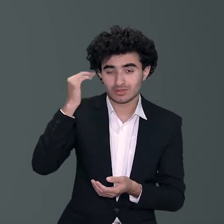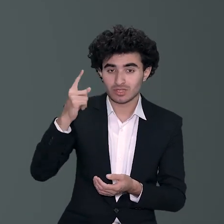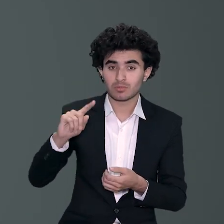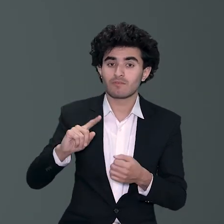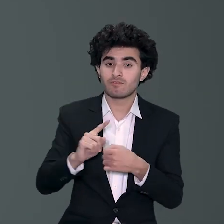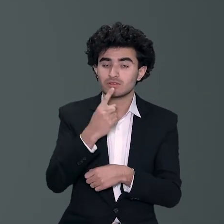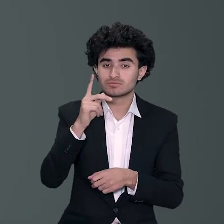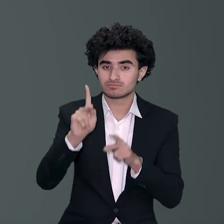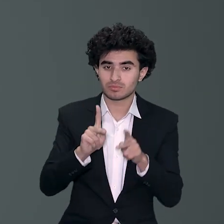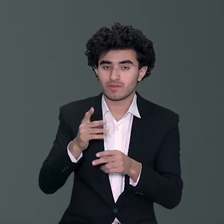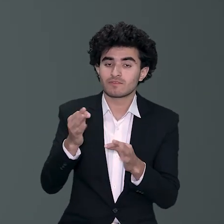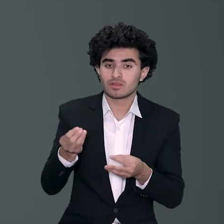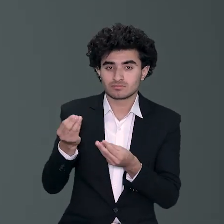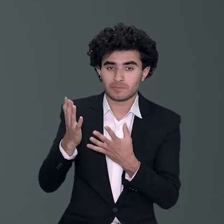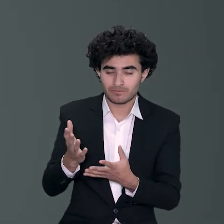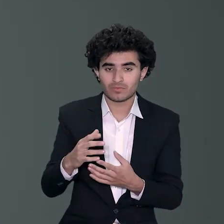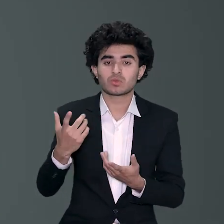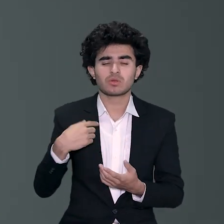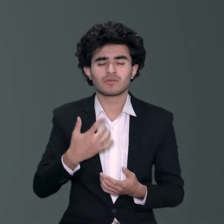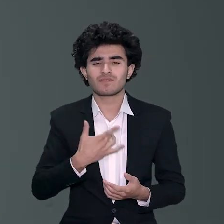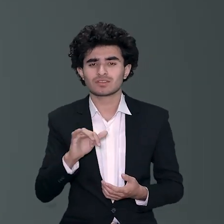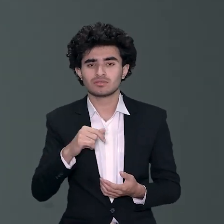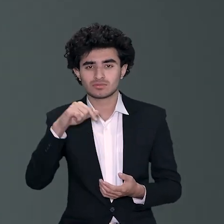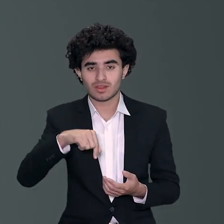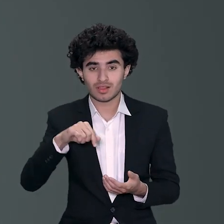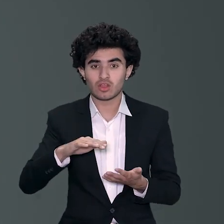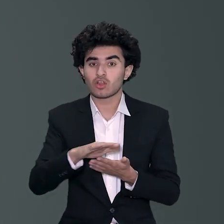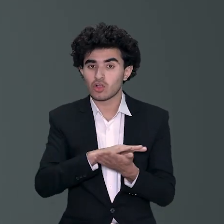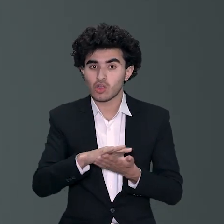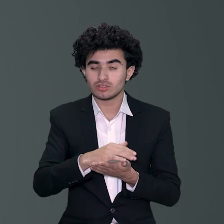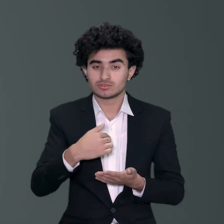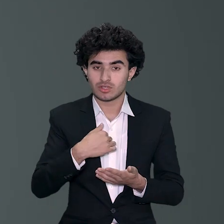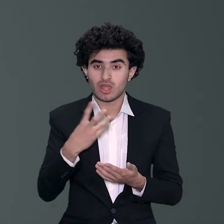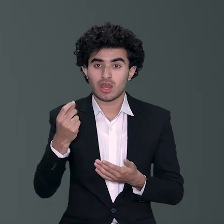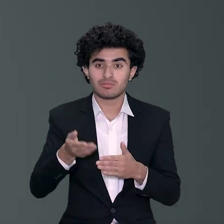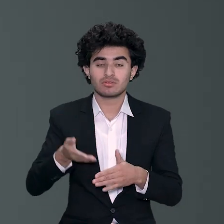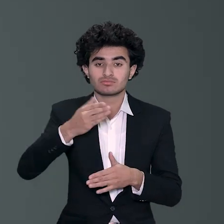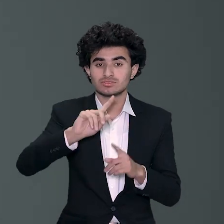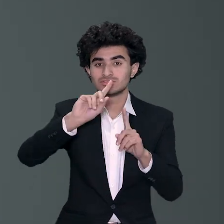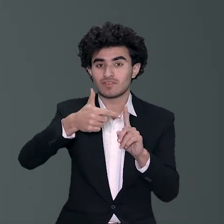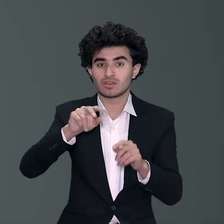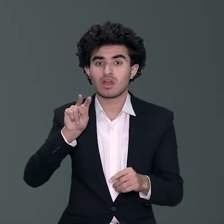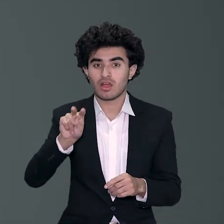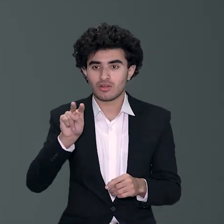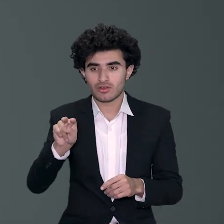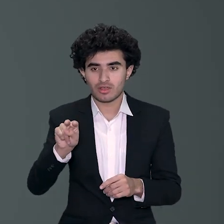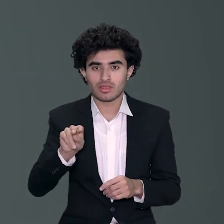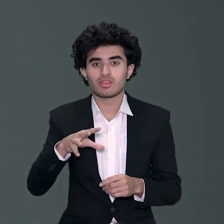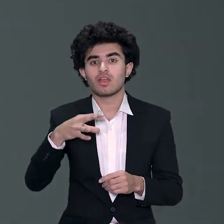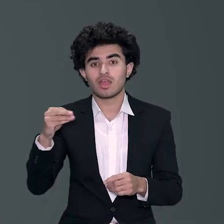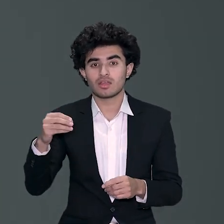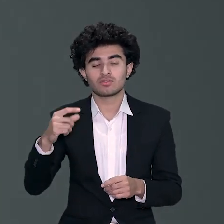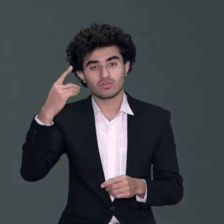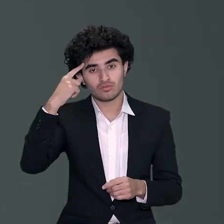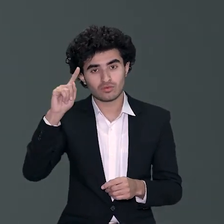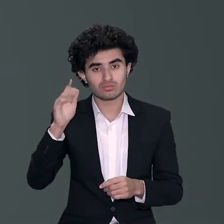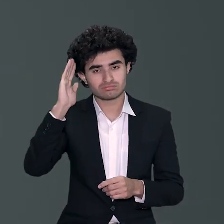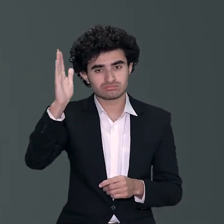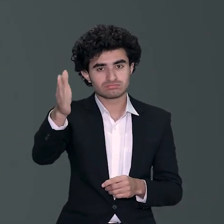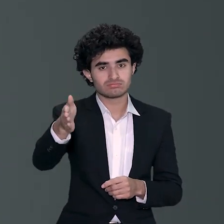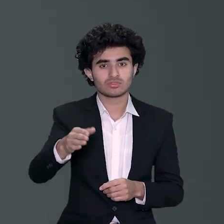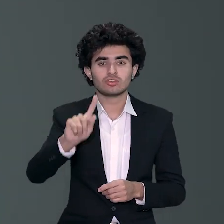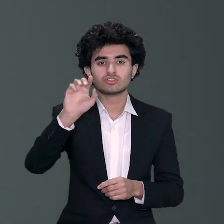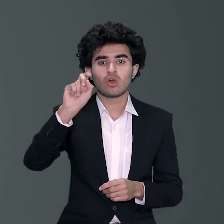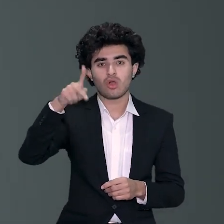اس ہاؤسٹل میں جانا ہے لیکن ساتھ میں یہ بھی فیل آ رہی ہے کہ میں اس کالج میں سیونٹین تھ ہنڈرت پوزیشن پہ ہوں ابھی مجھے کافی محنت